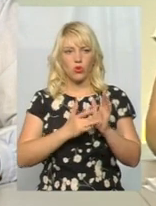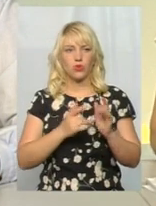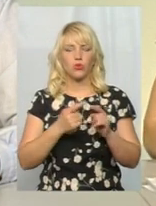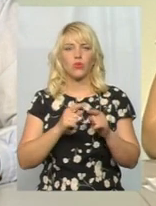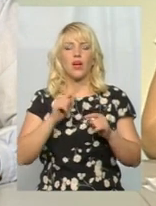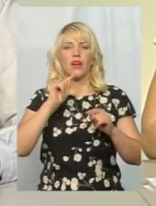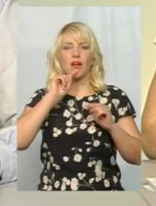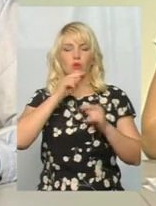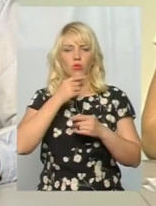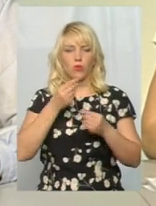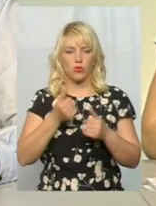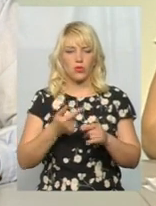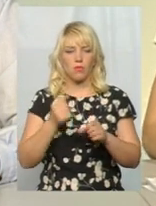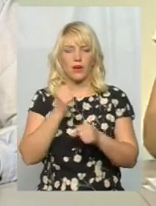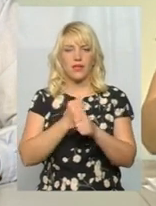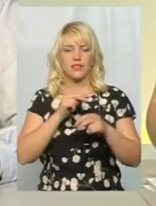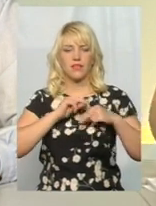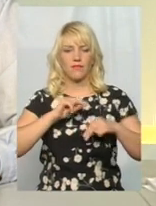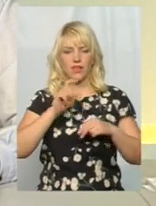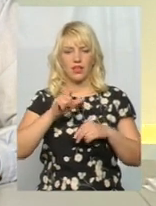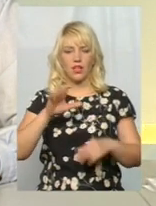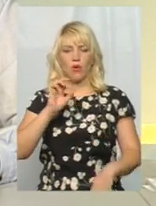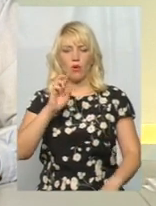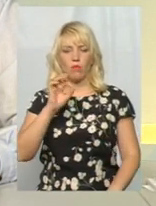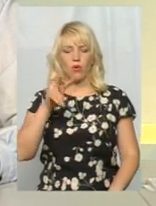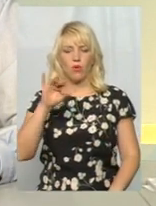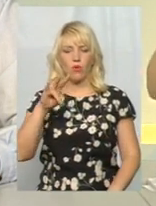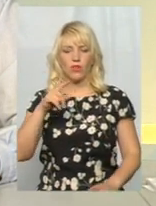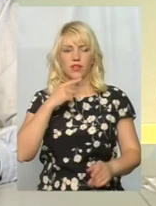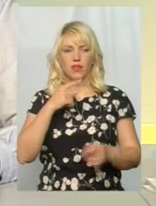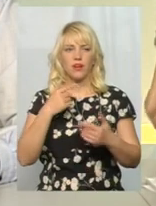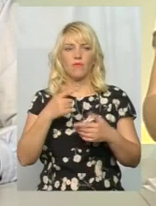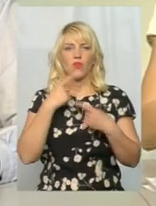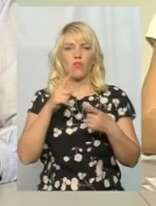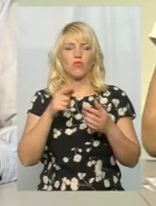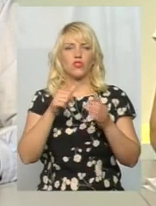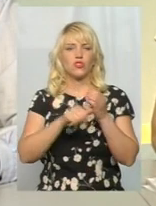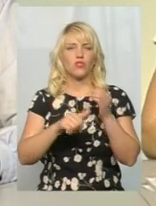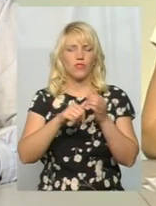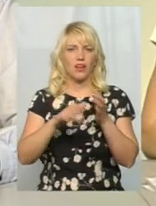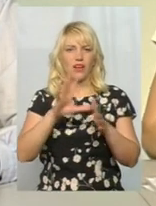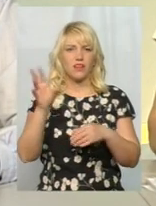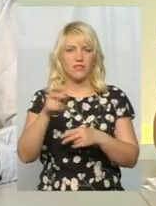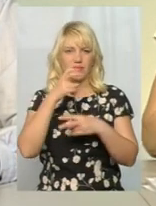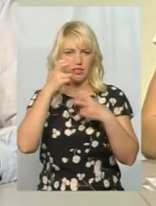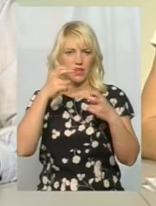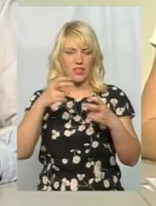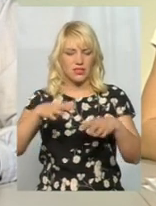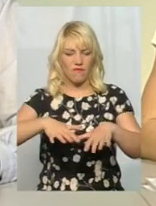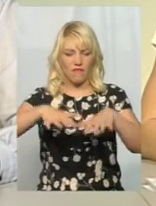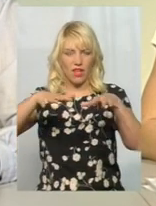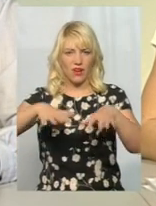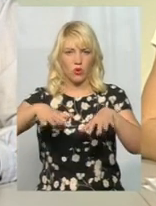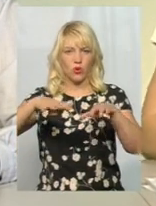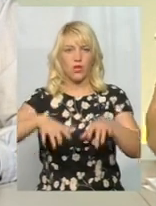Працівники оболоні неодноразово робили зуваження, тому що фекалії всі зверху. Я хочу наголосити, що